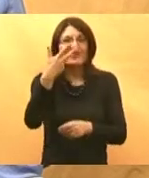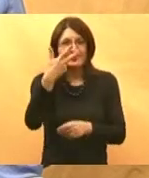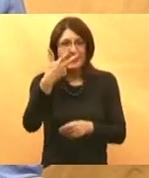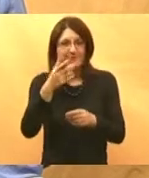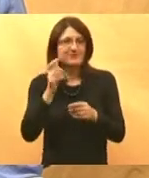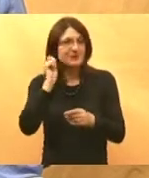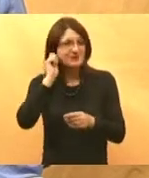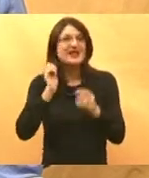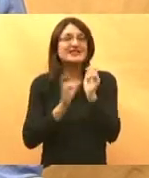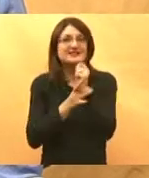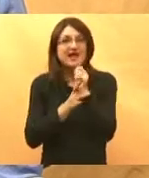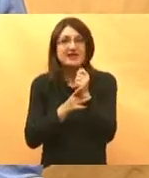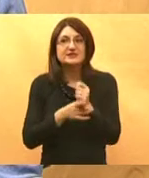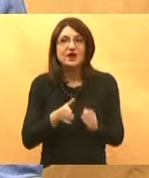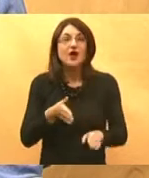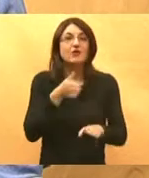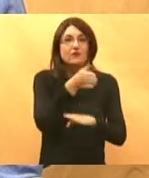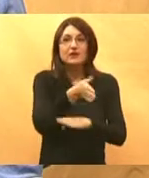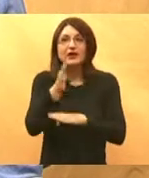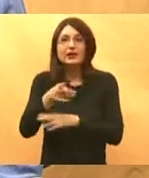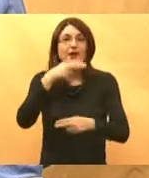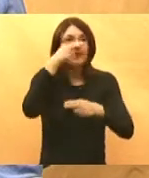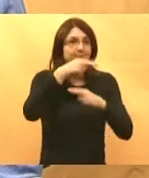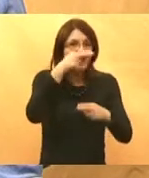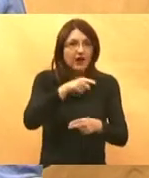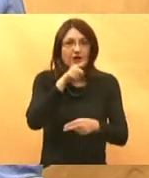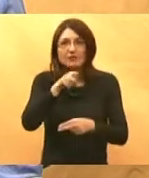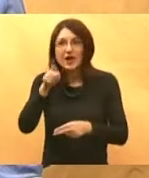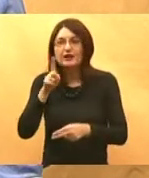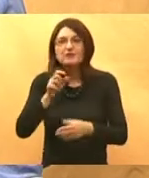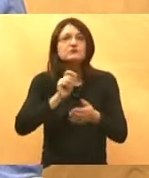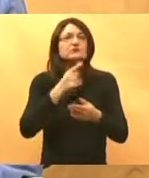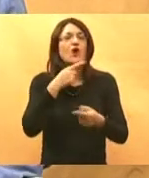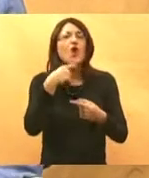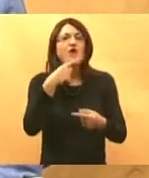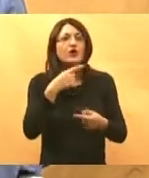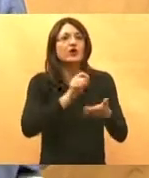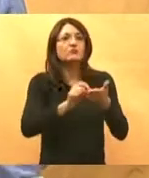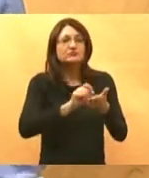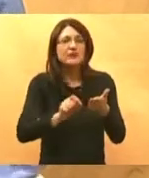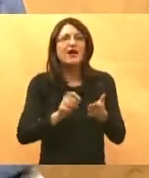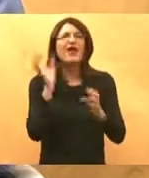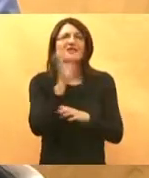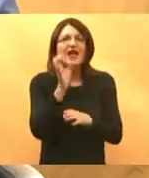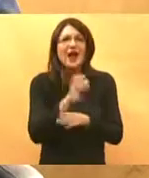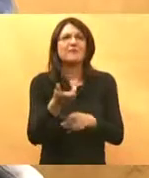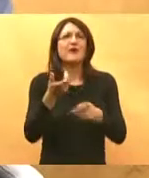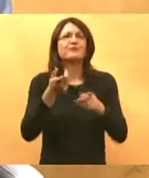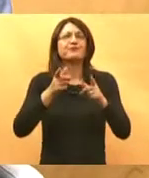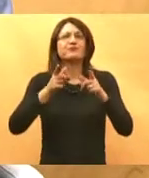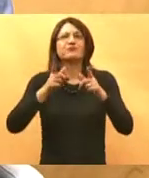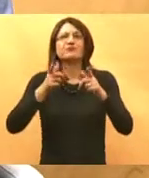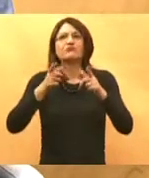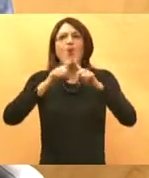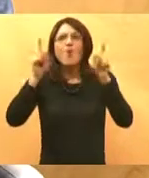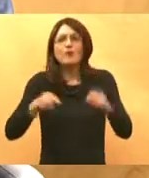svom timu koji ide iz ambulante u ambulantu i pregleda pacijente i diktira nalaz, terapiju, doznake, upute